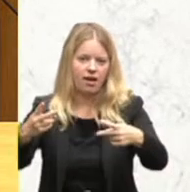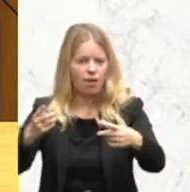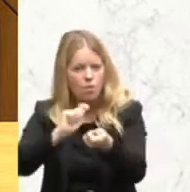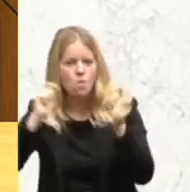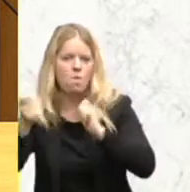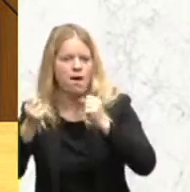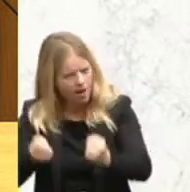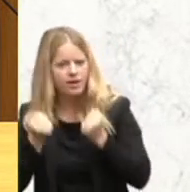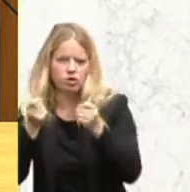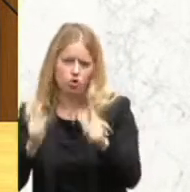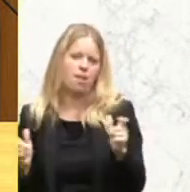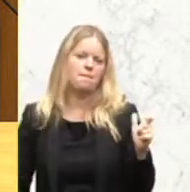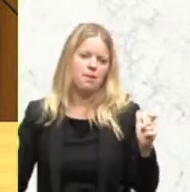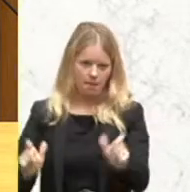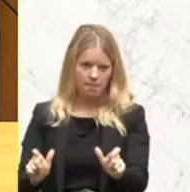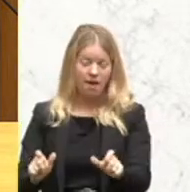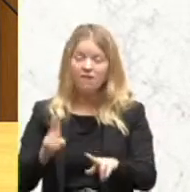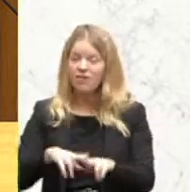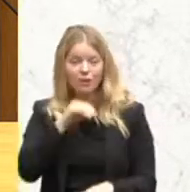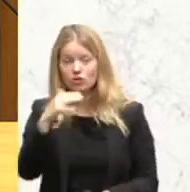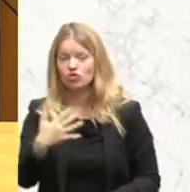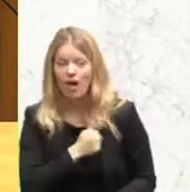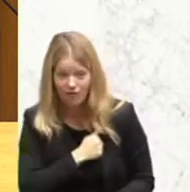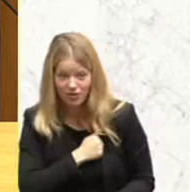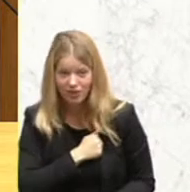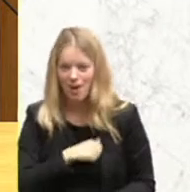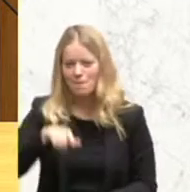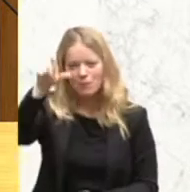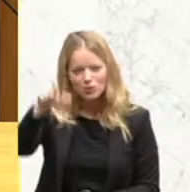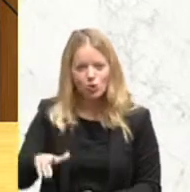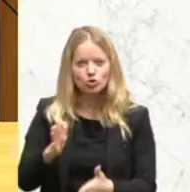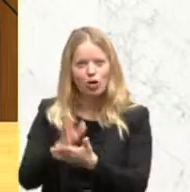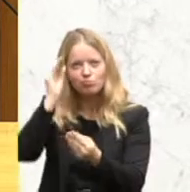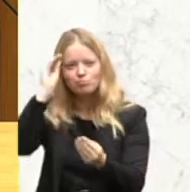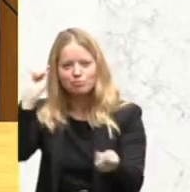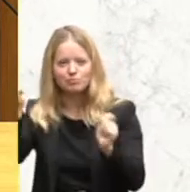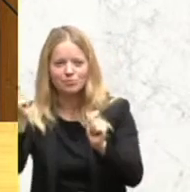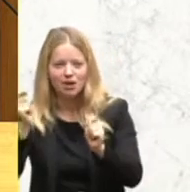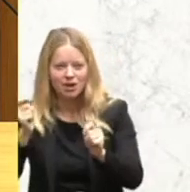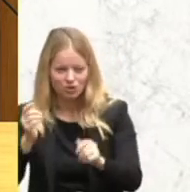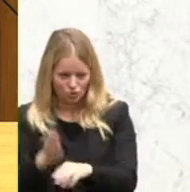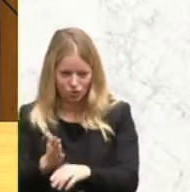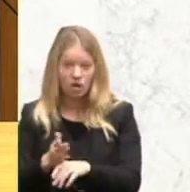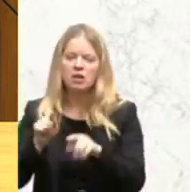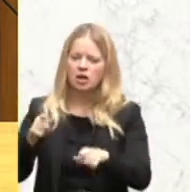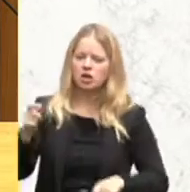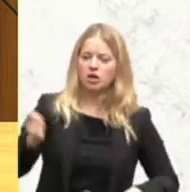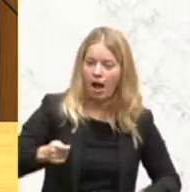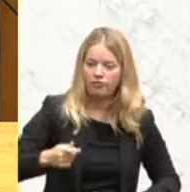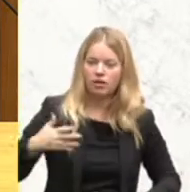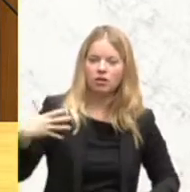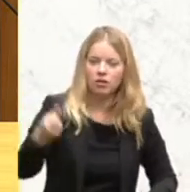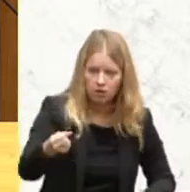dann haben wir die Situation, dass wir die bereits Radikalisierten mit dem Strafrecht verfolgen und währenddessen radikalisieren sich